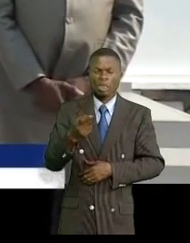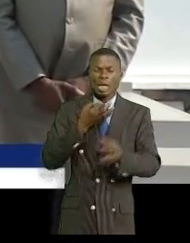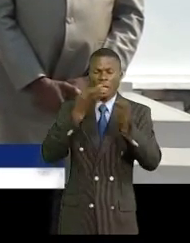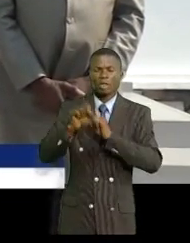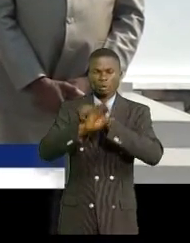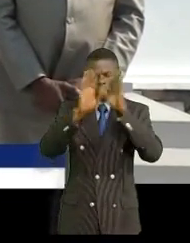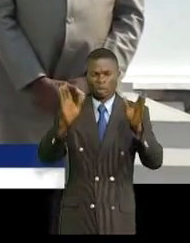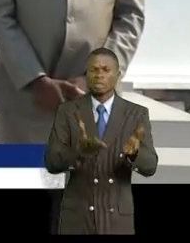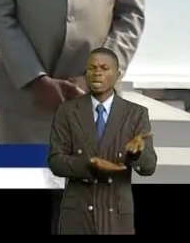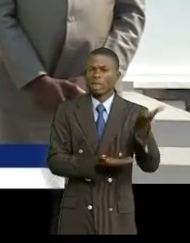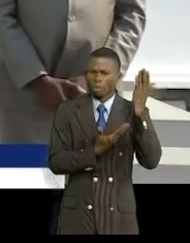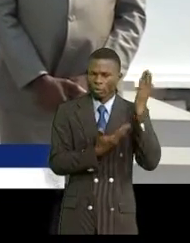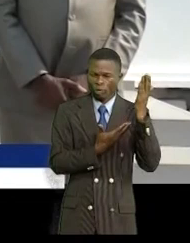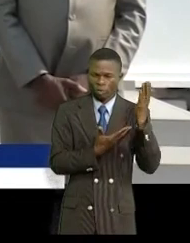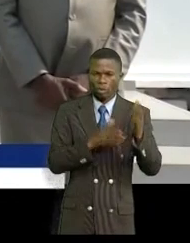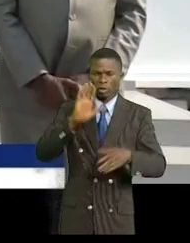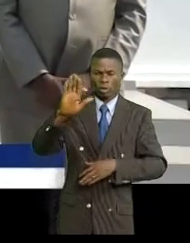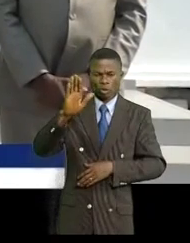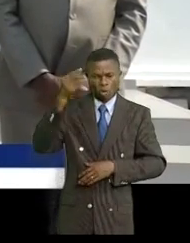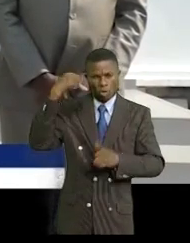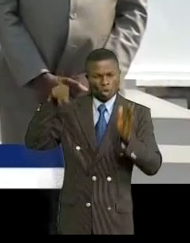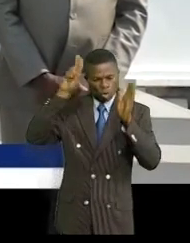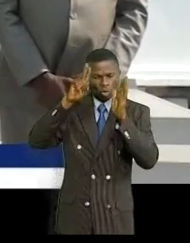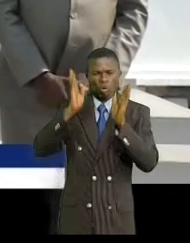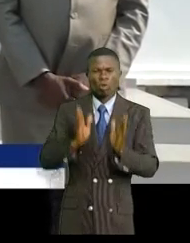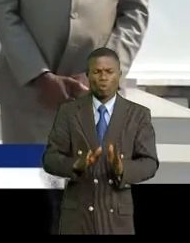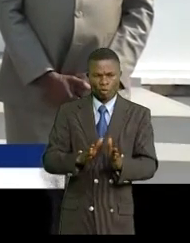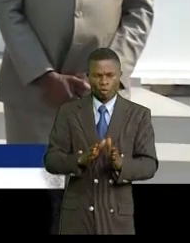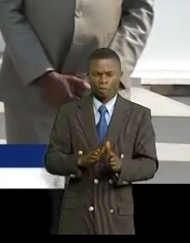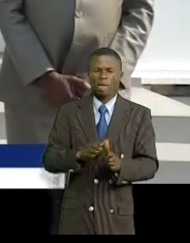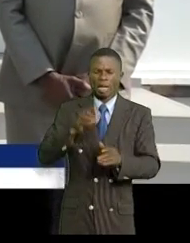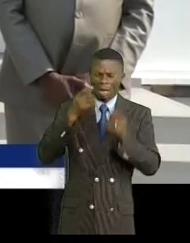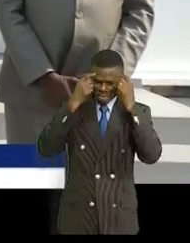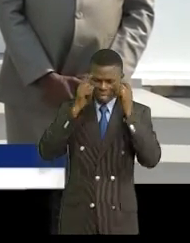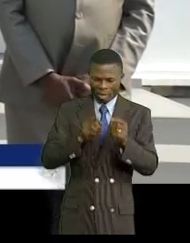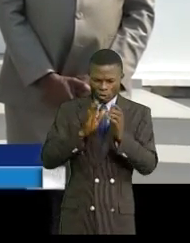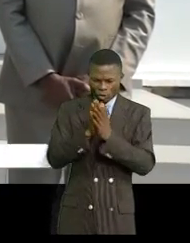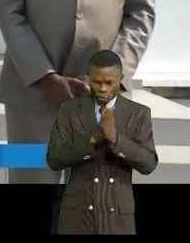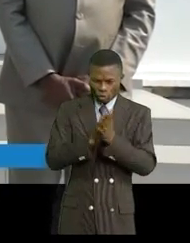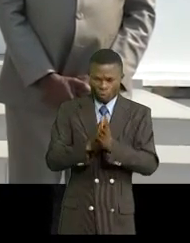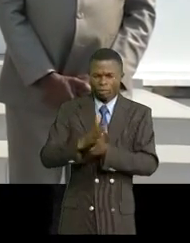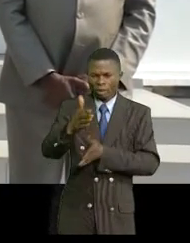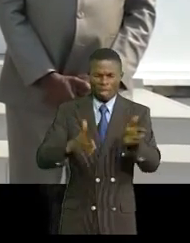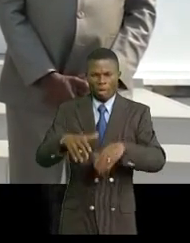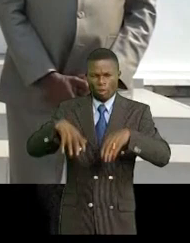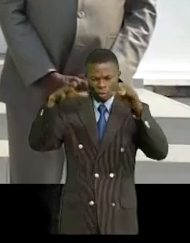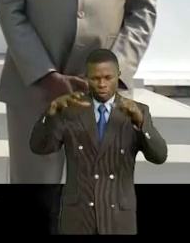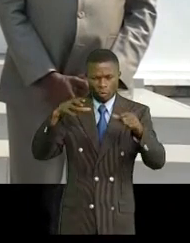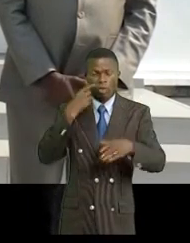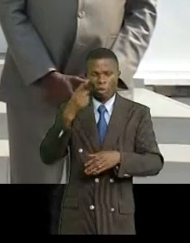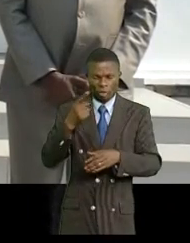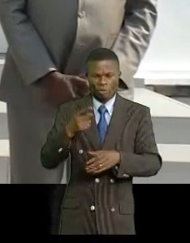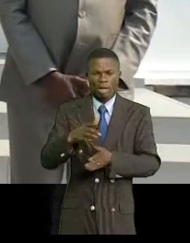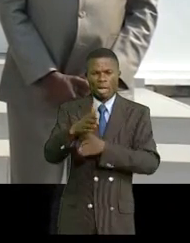l'importance que son gouvernement porte sur la mobilisation des recettes. Il a constaté l'élan actuel des